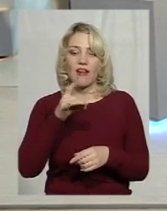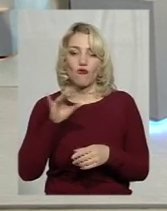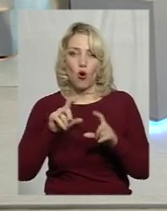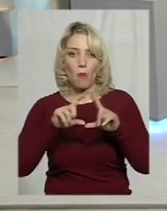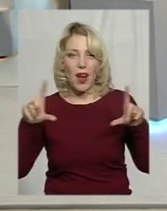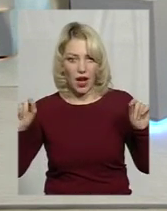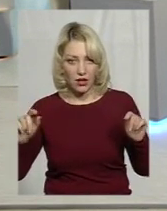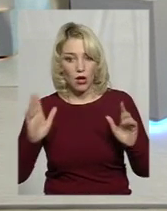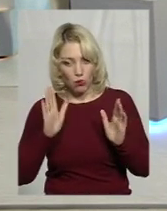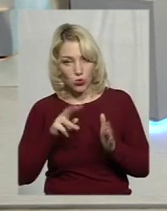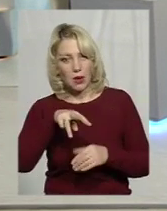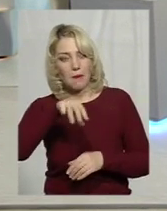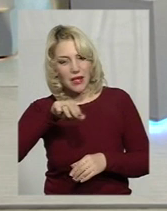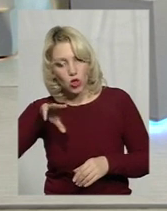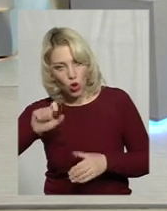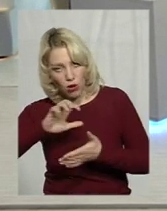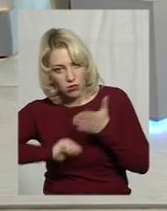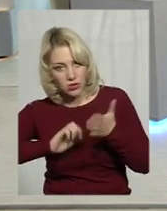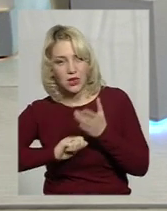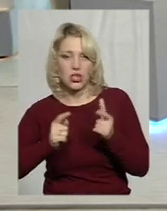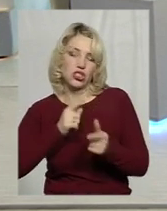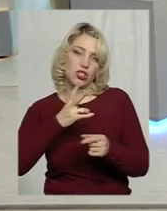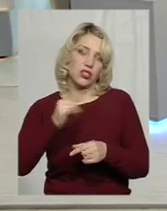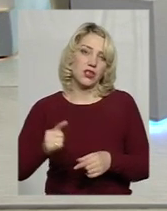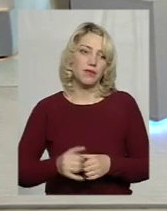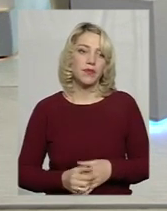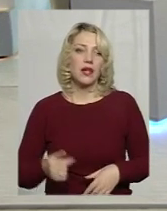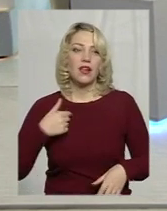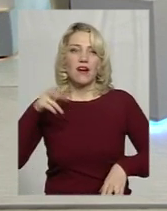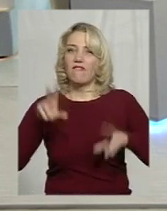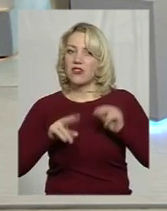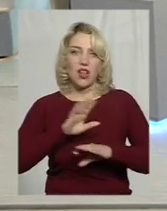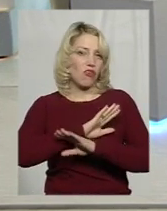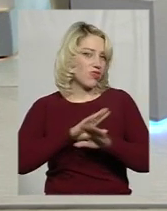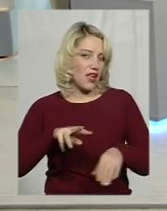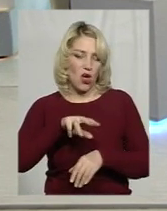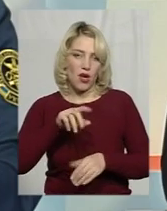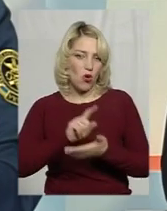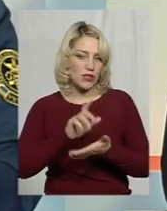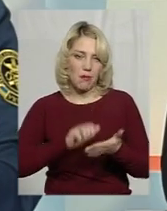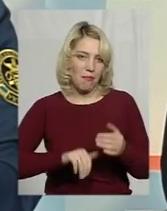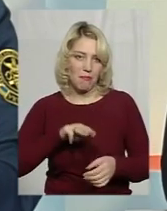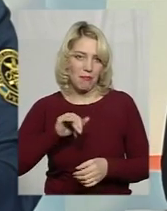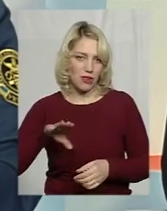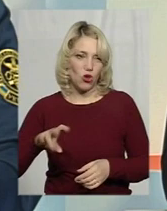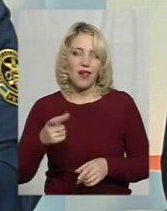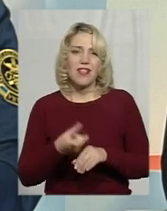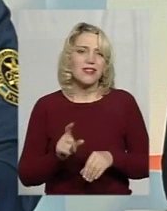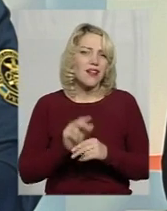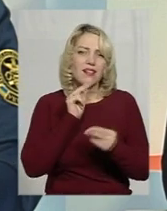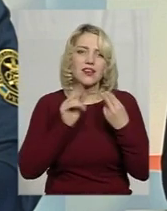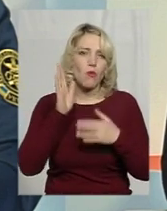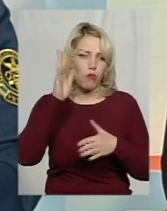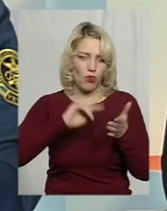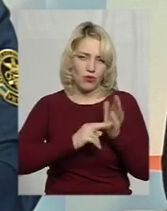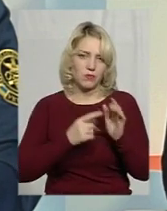розмитнять чи ні? Буквально по кілька слів. Ні, вважаю, що не розмитнять. По найоптимістичним прогнозам це